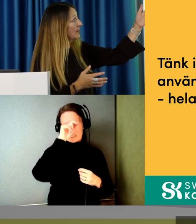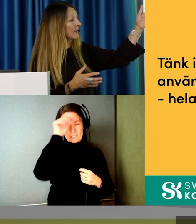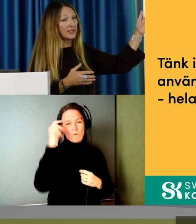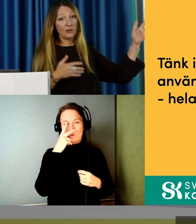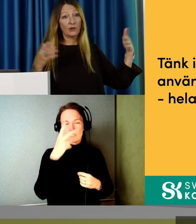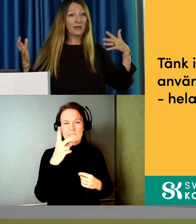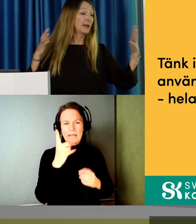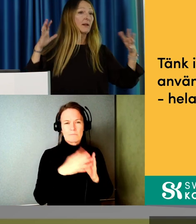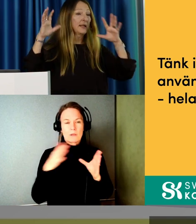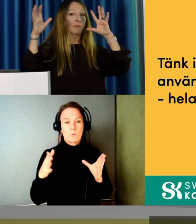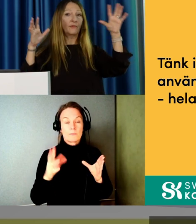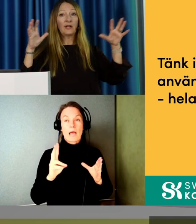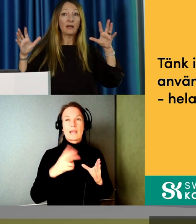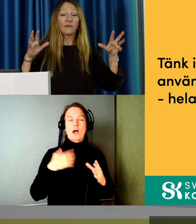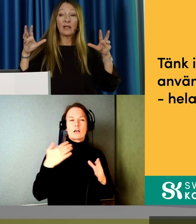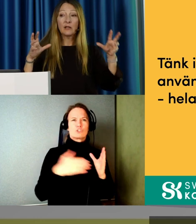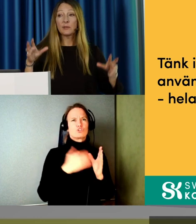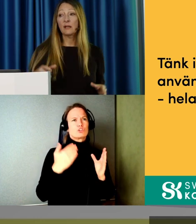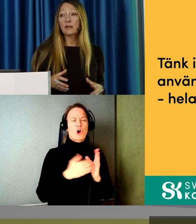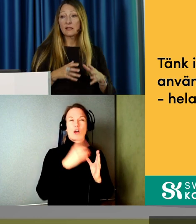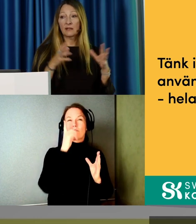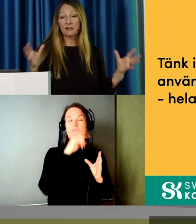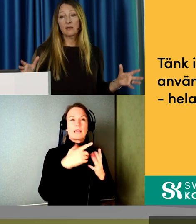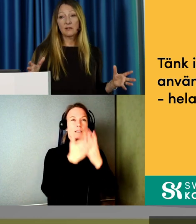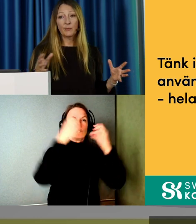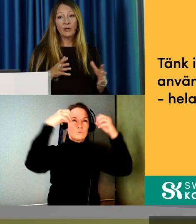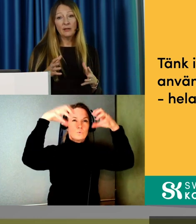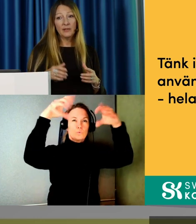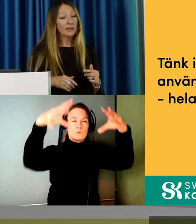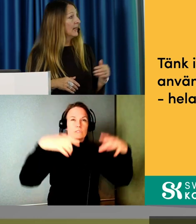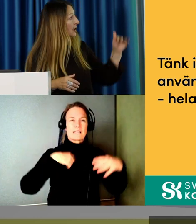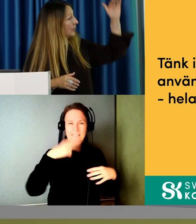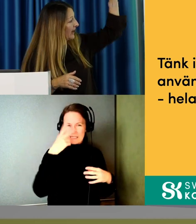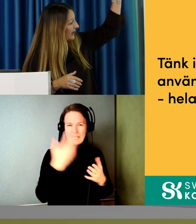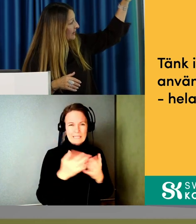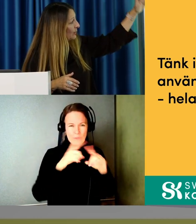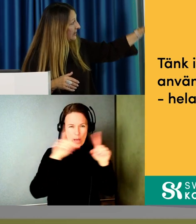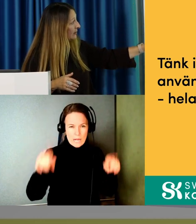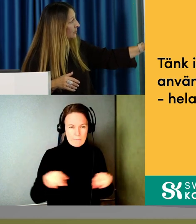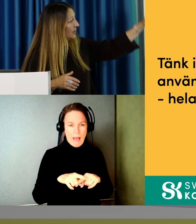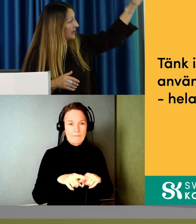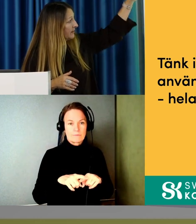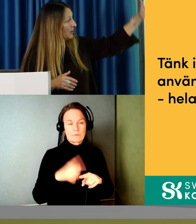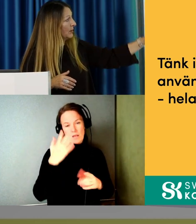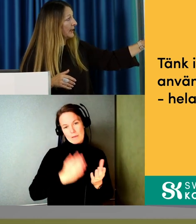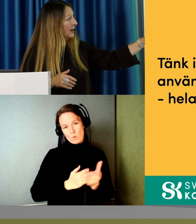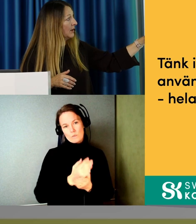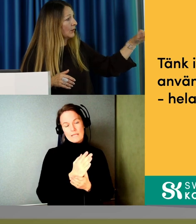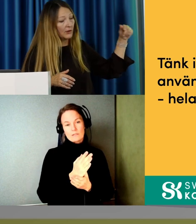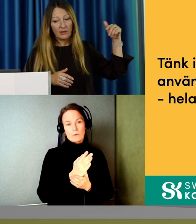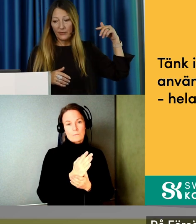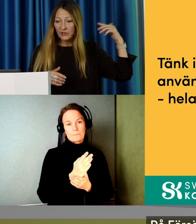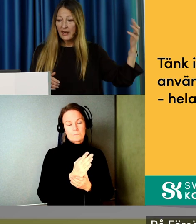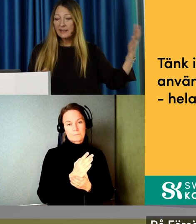Eller så kan jag bara bli störd av att det är fel ljussättning så att jag inte ser det som är på skärmen. Och så här kan vi gå igenom då i olika.